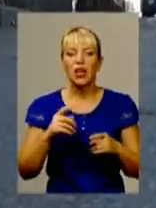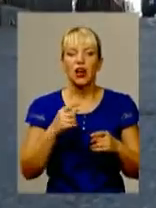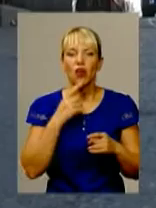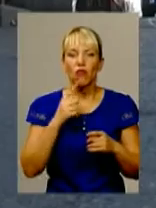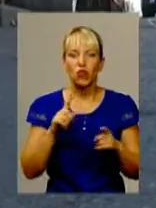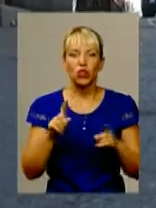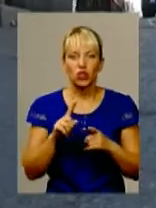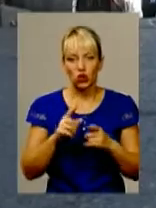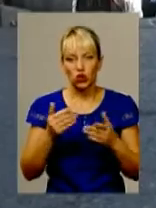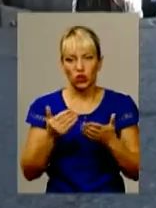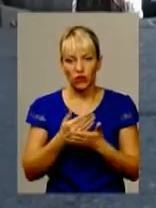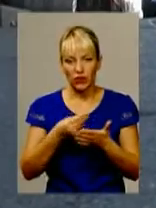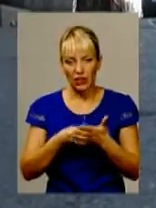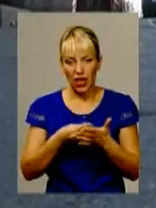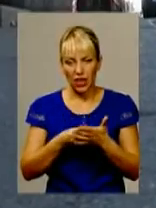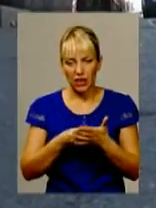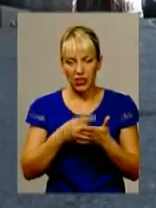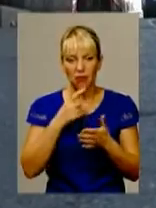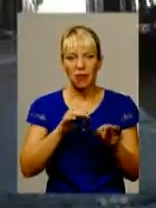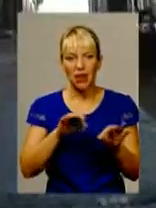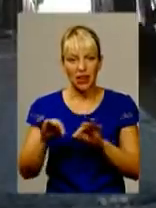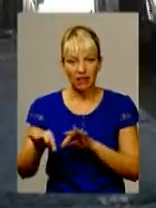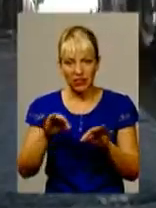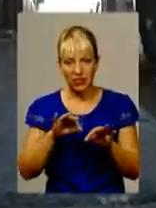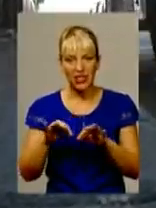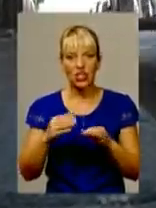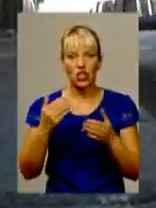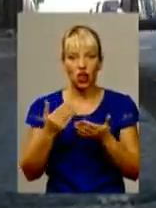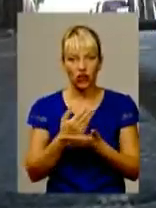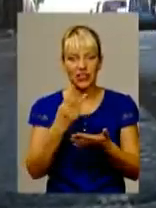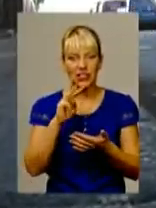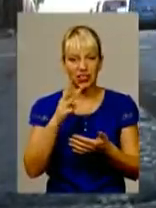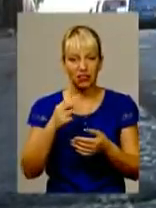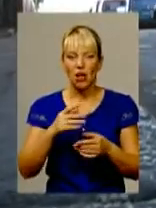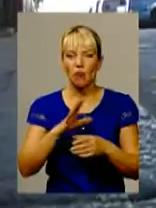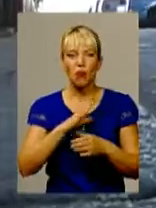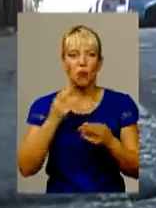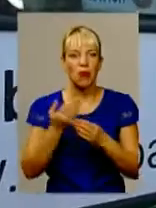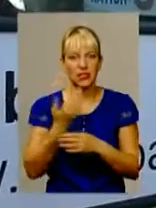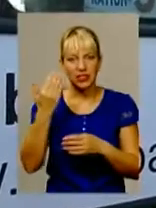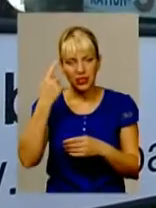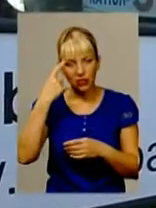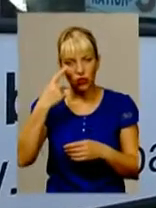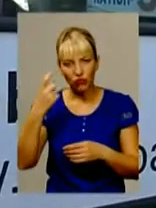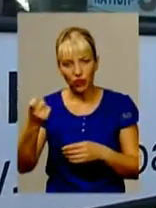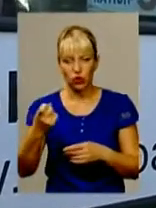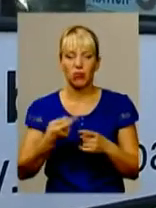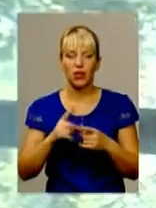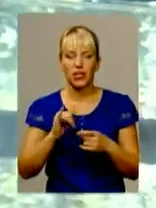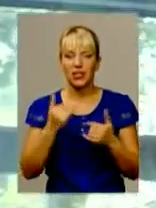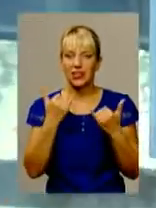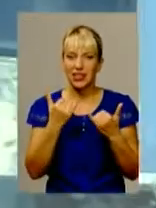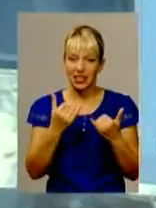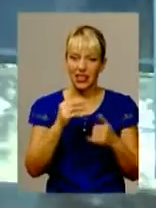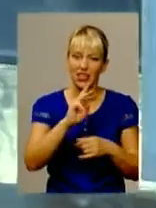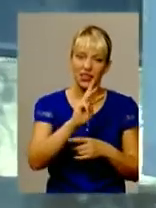вирішив у міській раді. Проте, зазначають перевізники, рішення приймалось без їхнього відома та без обговорення. Кажуть, і нинішні тарифи, і навіть попередні